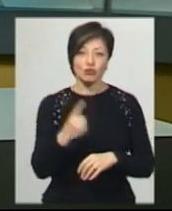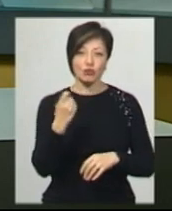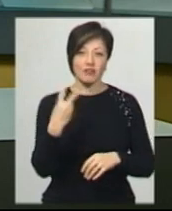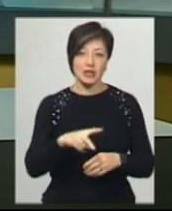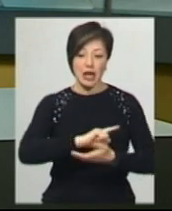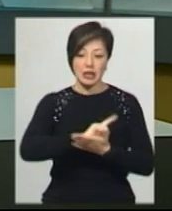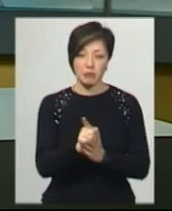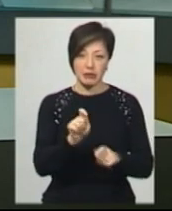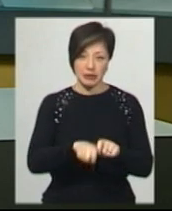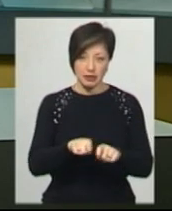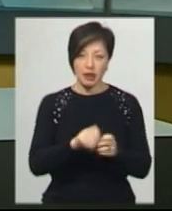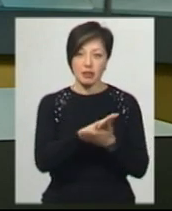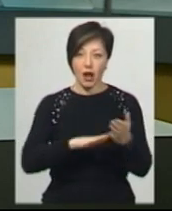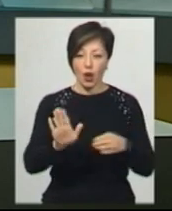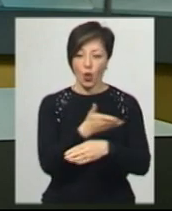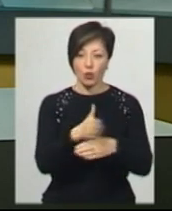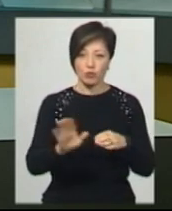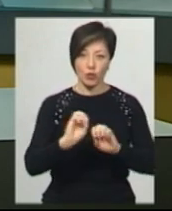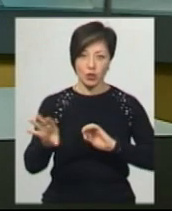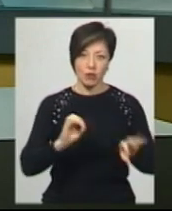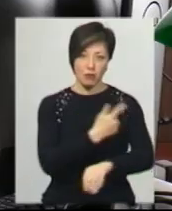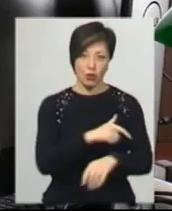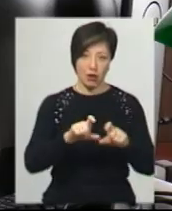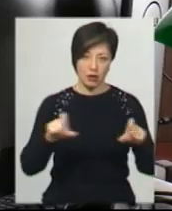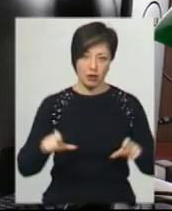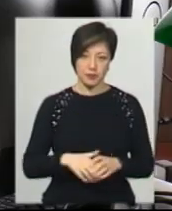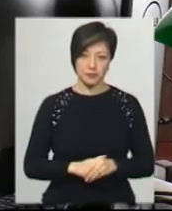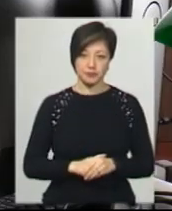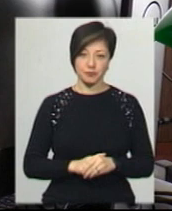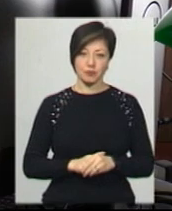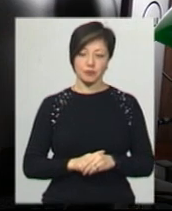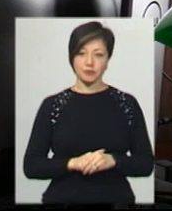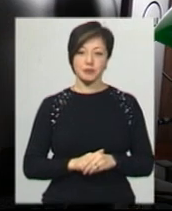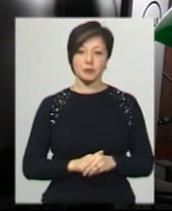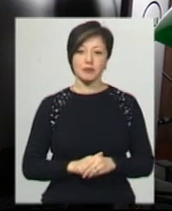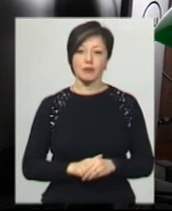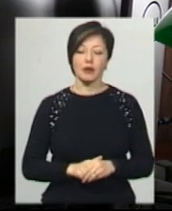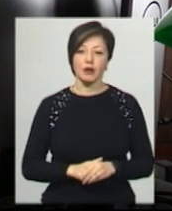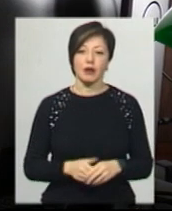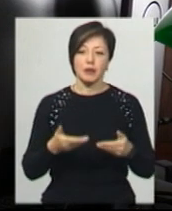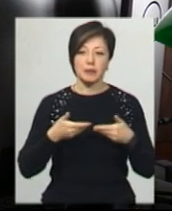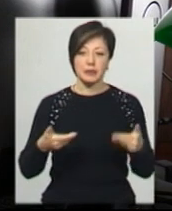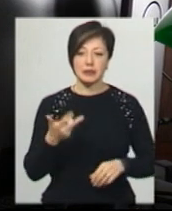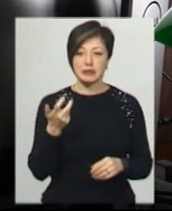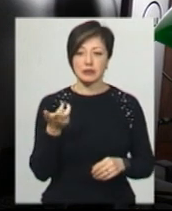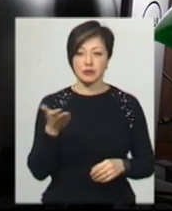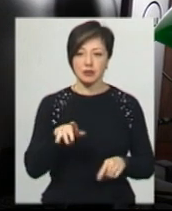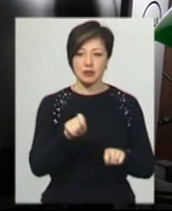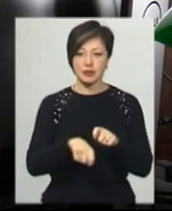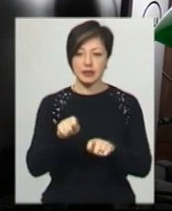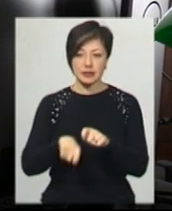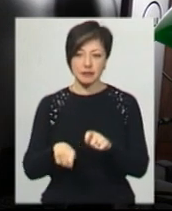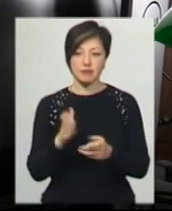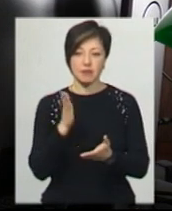-тестів. Надалі буде розподіл по лікарнях. Ми 300 тестів будемо мати